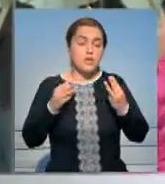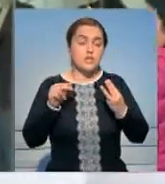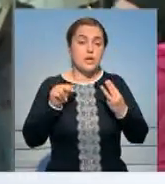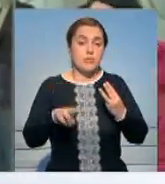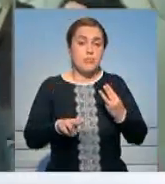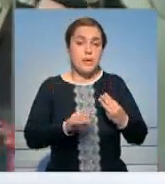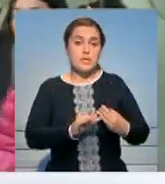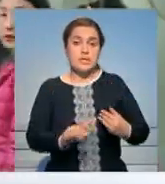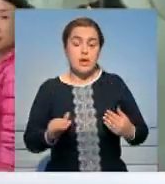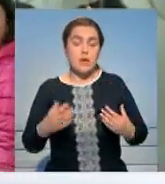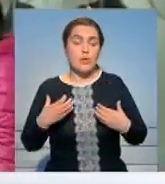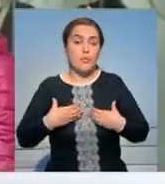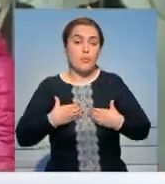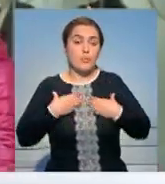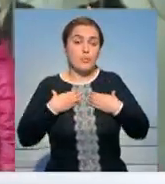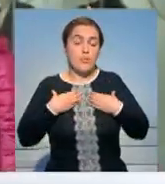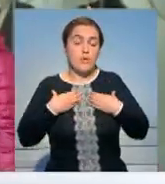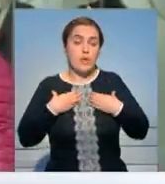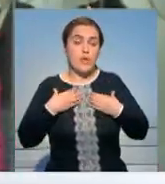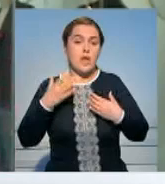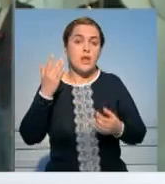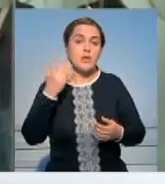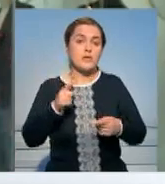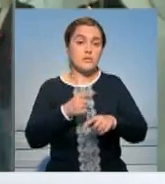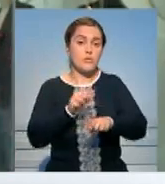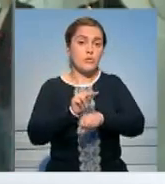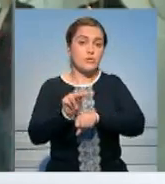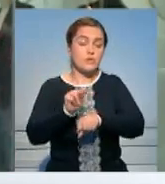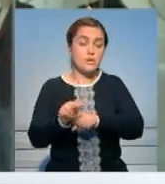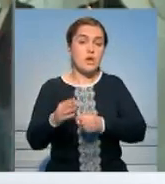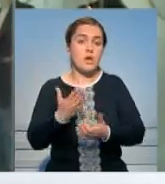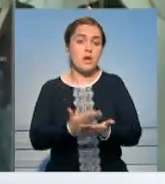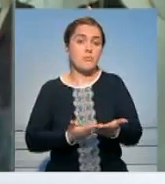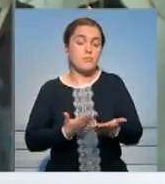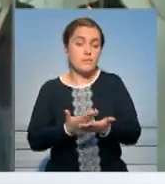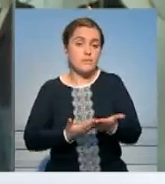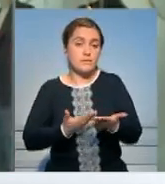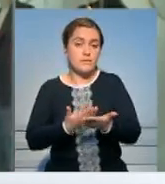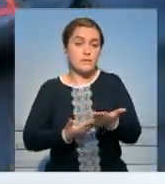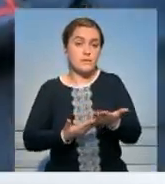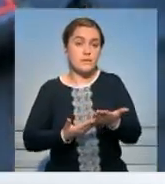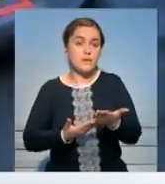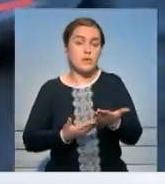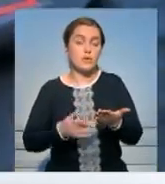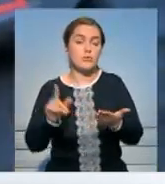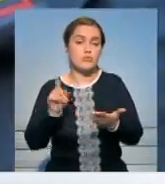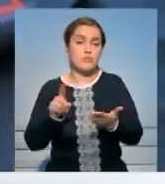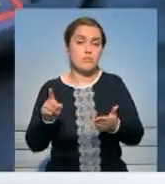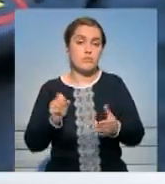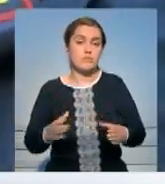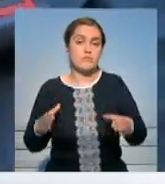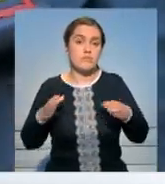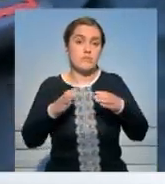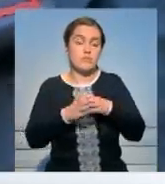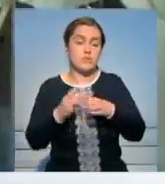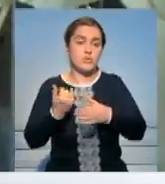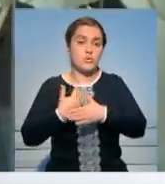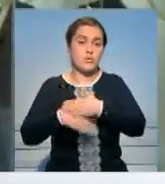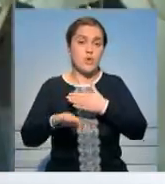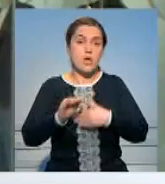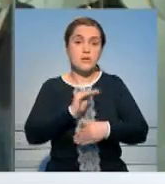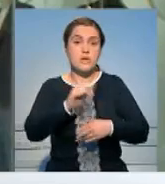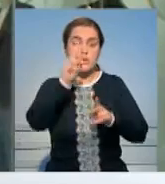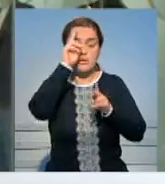проводятся такие мероприятия, чтобы дети более-менее могли коллективно где-то собраться и покинуть здание, например. Ребенок не знает, куда